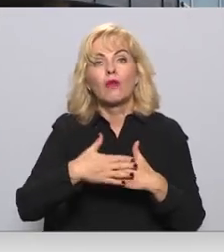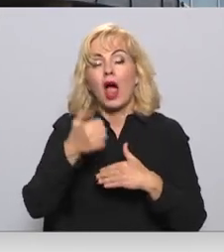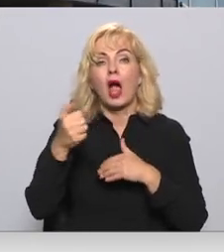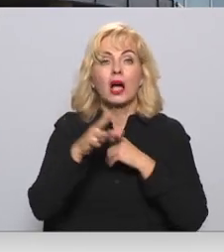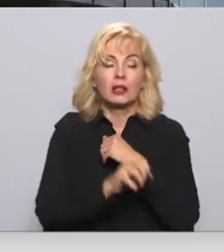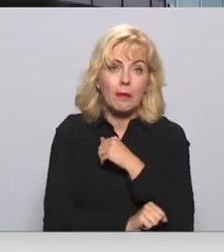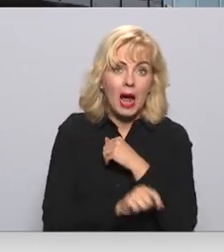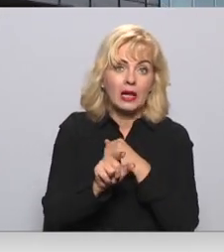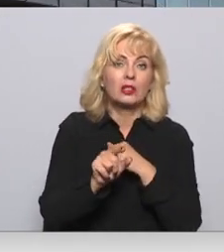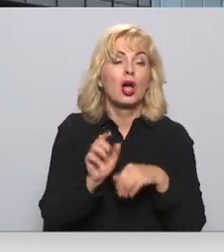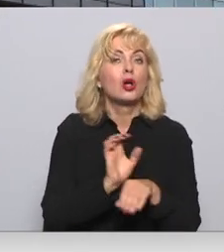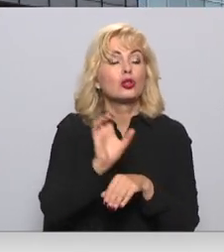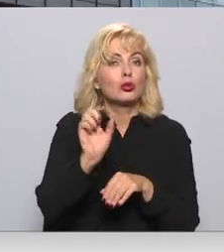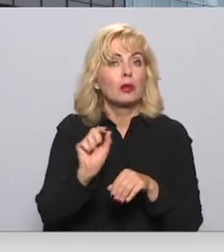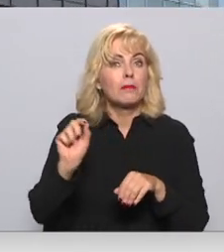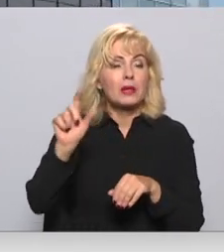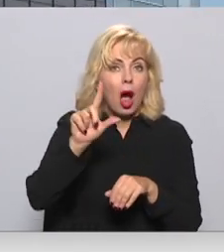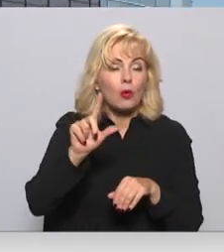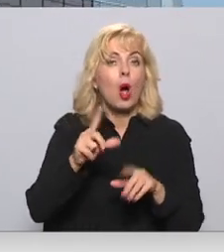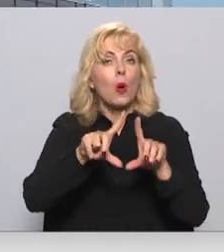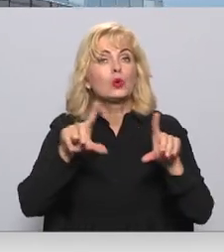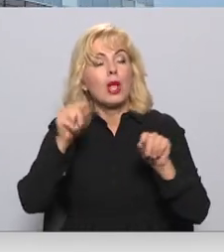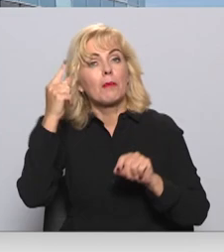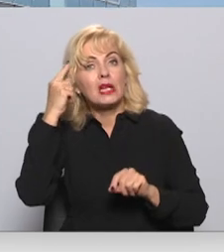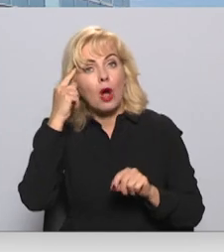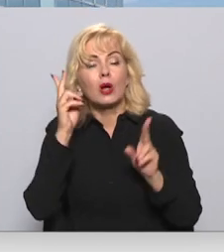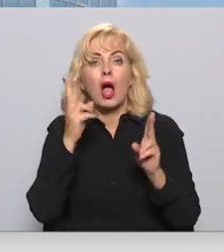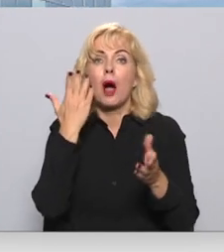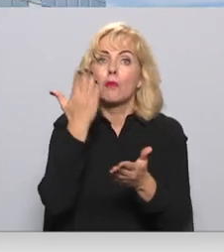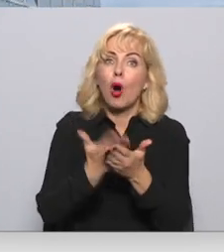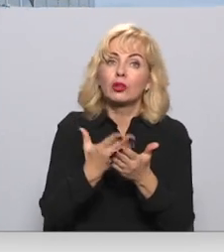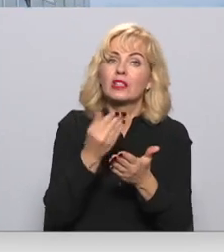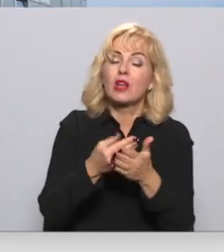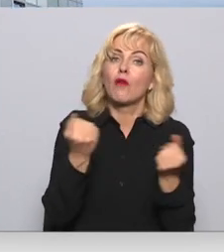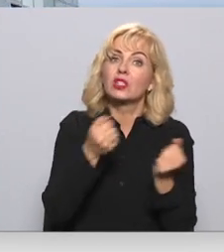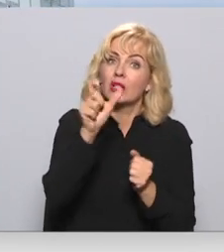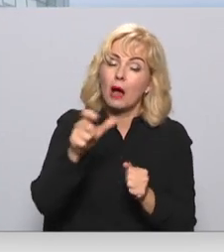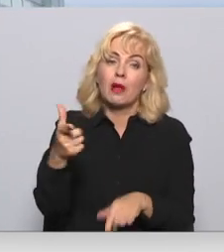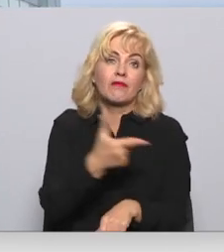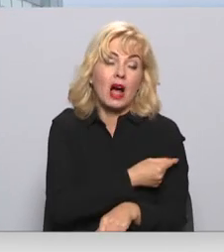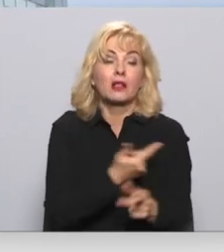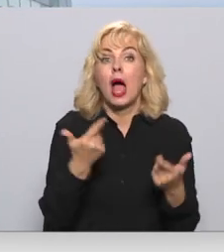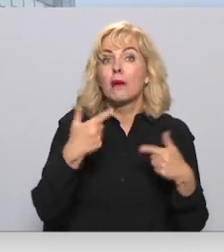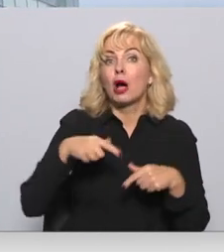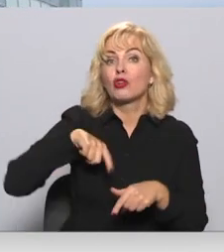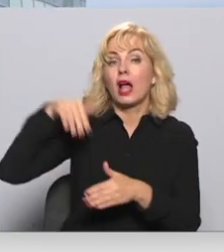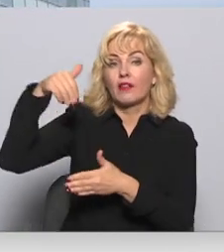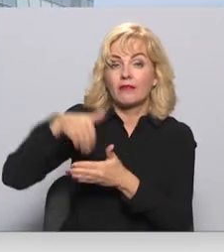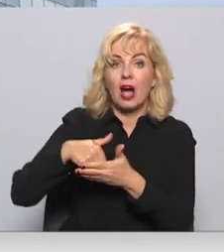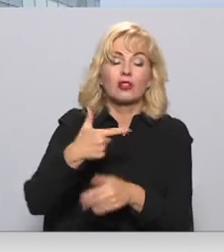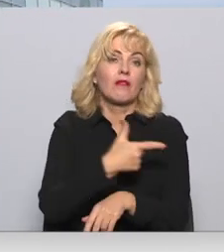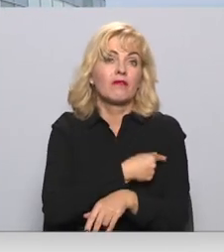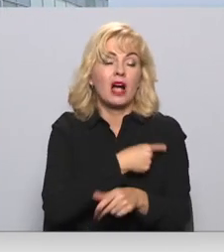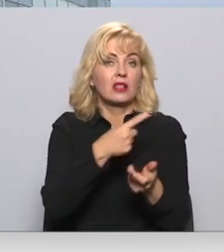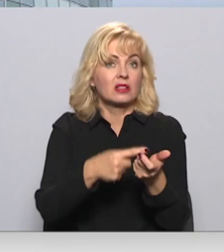sūtījuma daudzums aug, bet uzņēmumam vēl ir jādomā par to, kā motivēt savus darbinieks vakcinēties. Pašlaik Latvijas pastā vakcinācijas